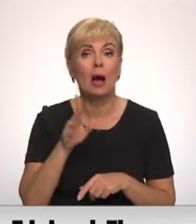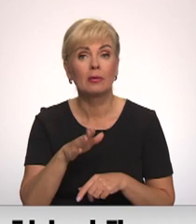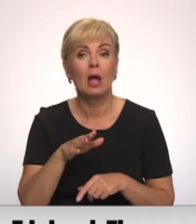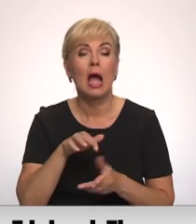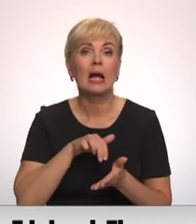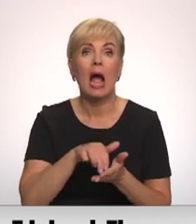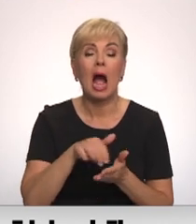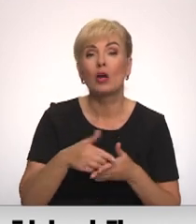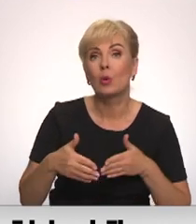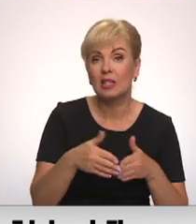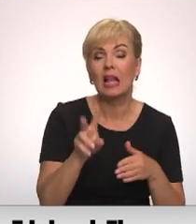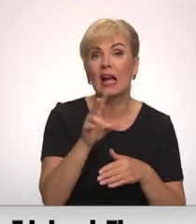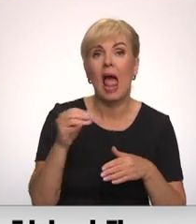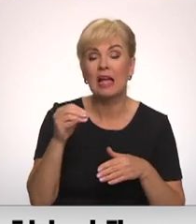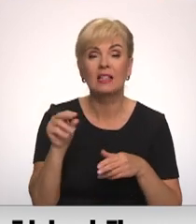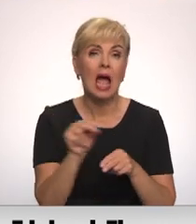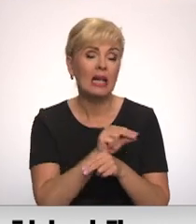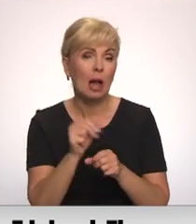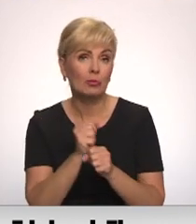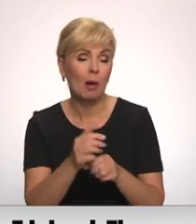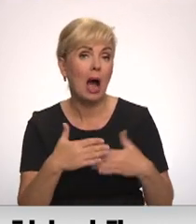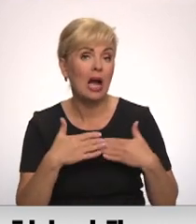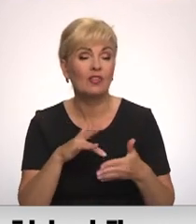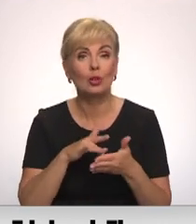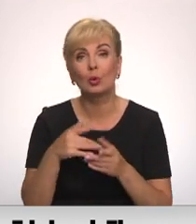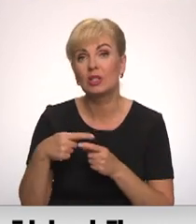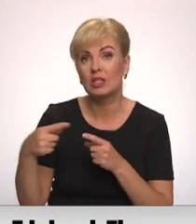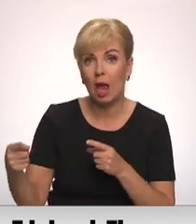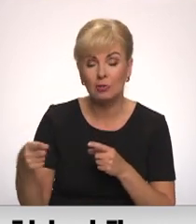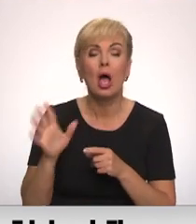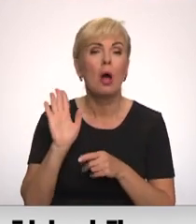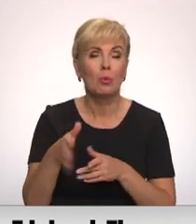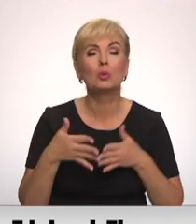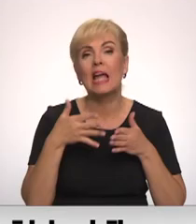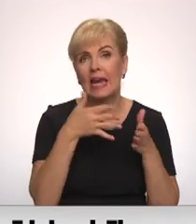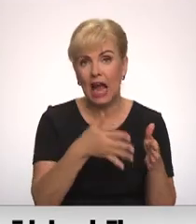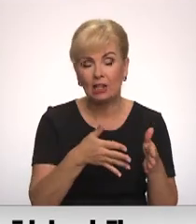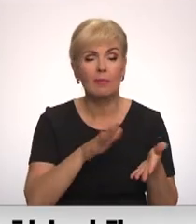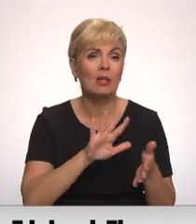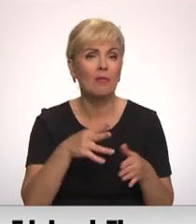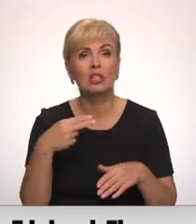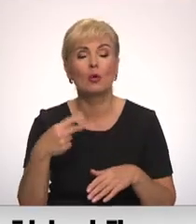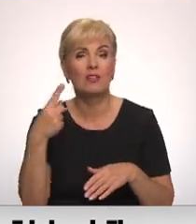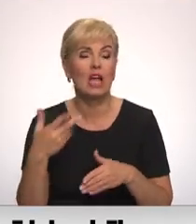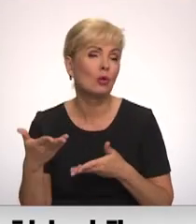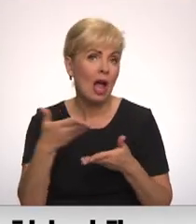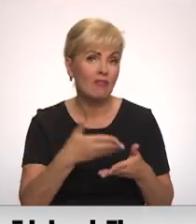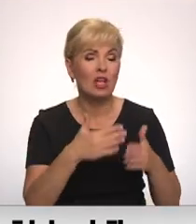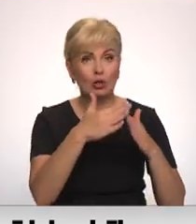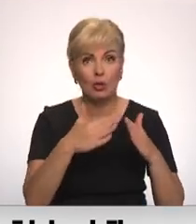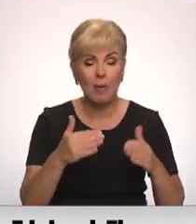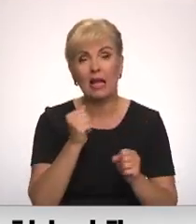celiņiem. HES remontdarbi aktīvajā turisma sezonā būtiski ietekmēs ne tikai ap 20 viesumāju darbu